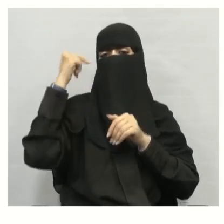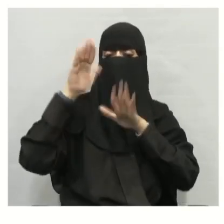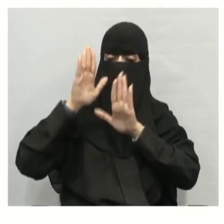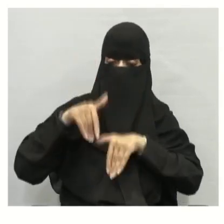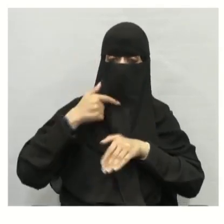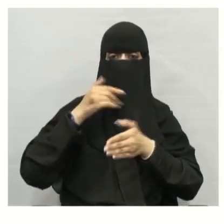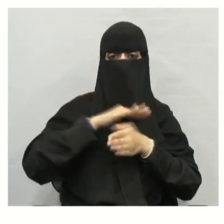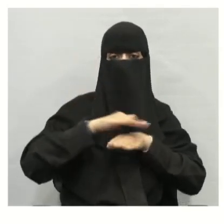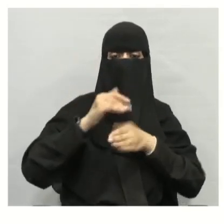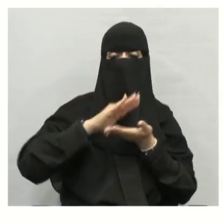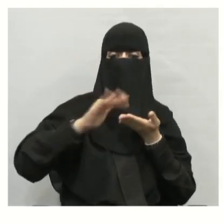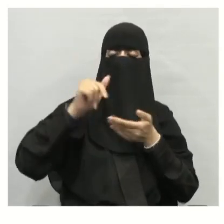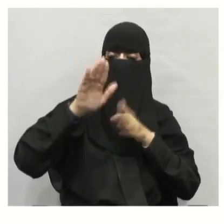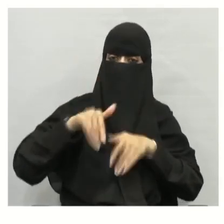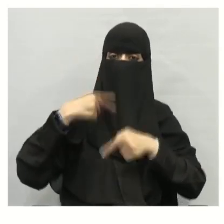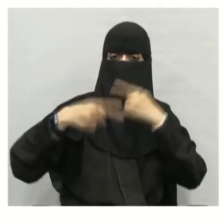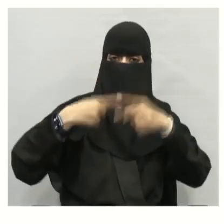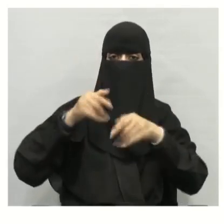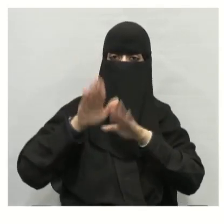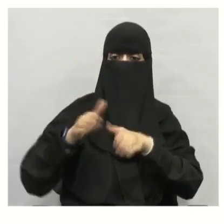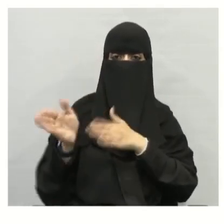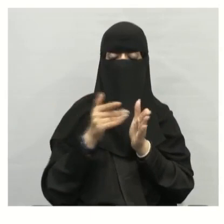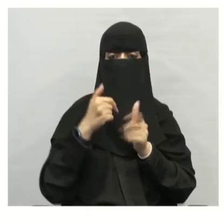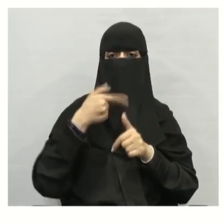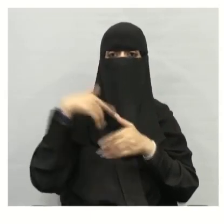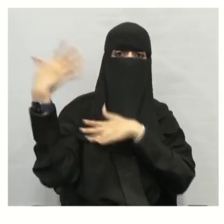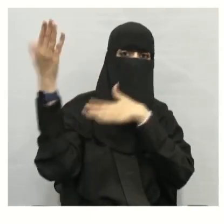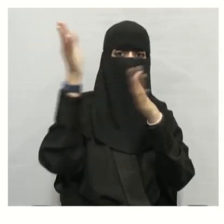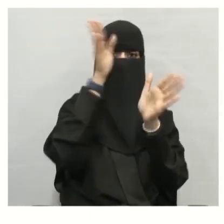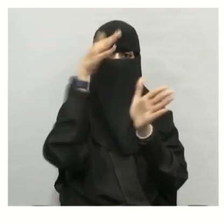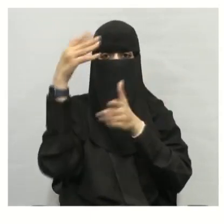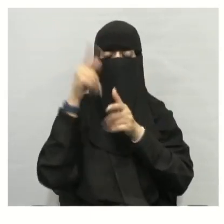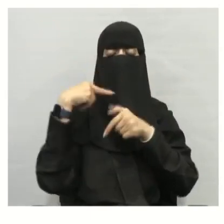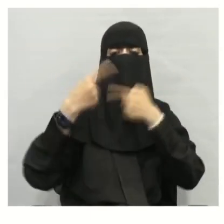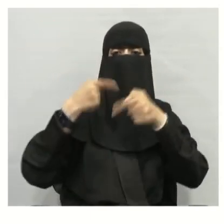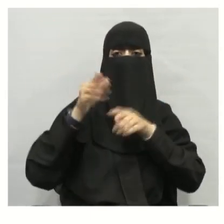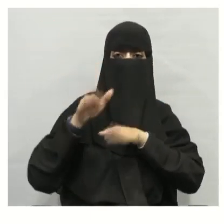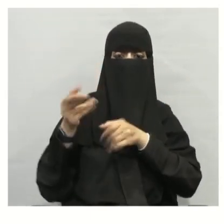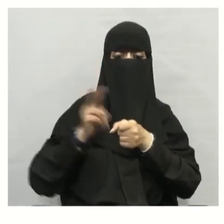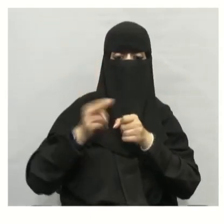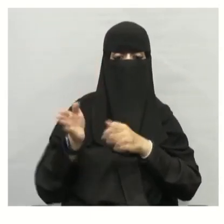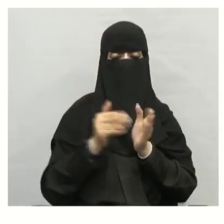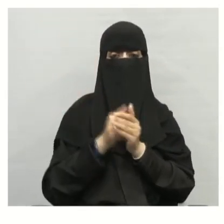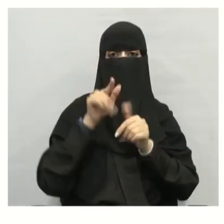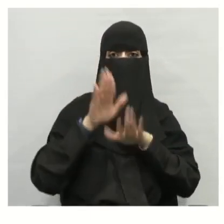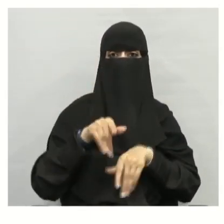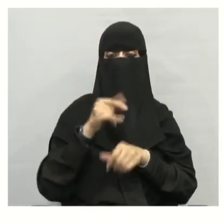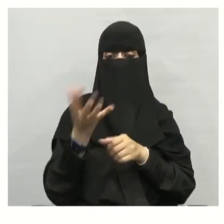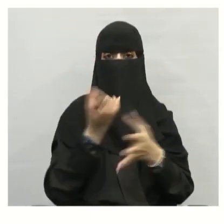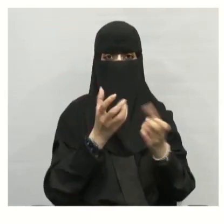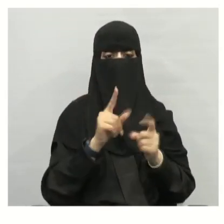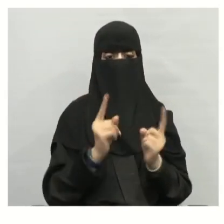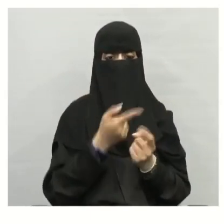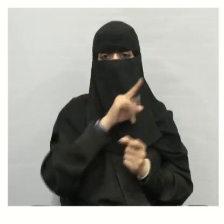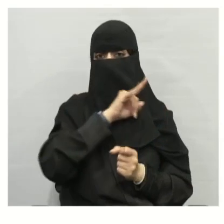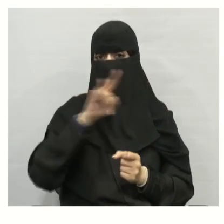على سطح الأرض فهو أيضا مورد متجدد كذلك الرياحية مورد متجدد بالنسبة للموارد الطبيعية